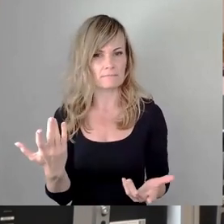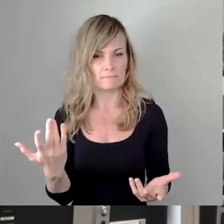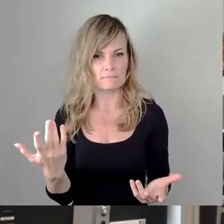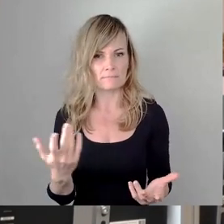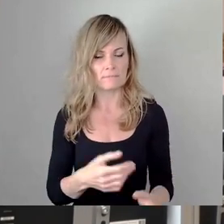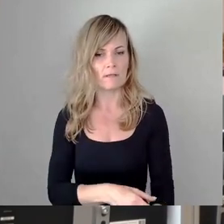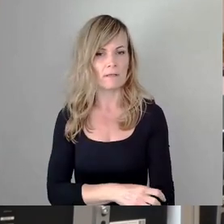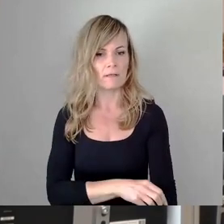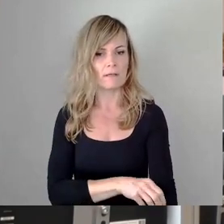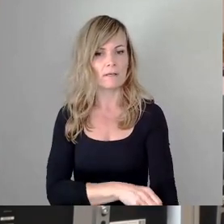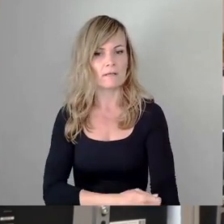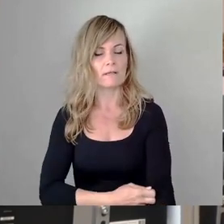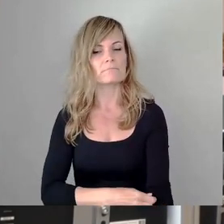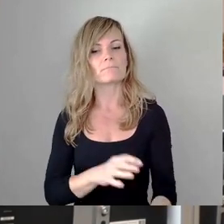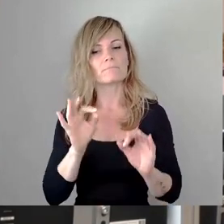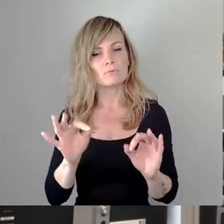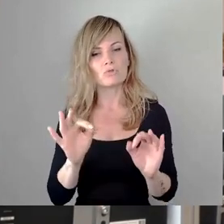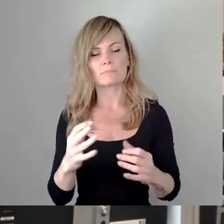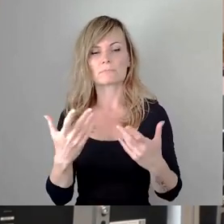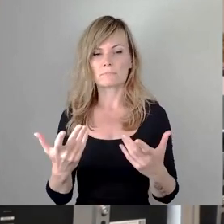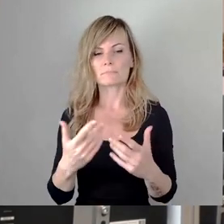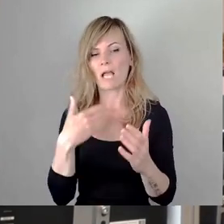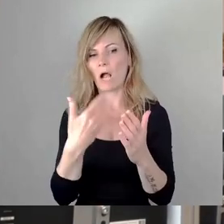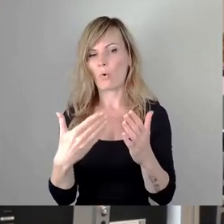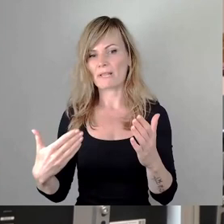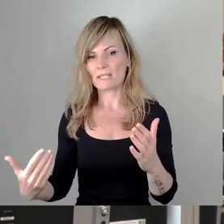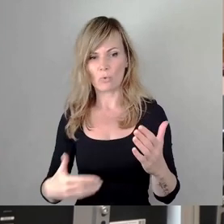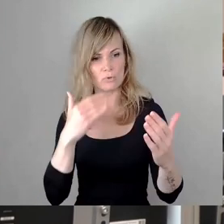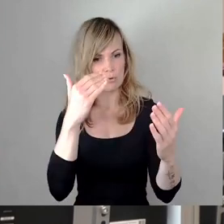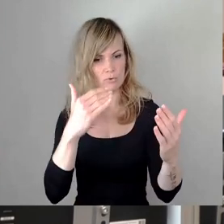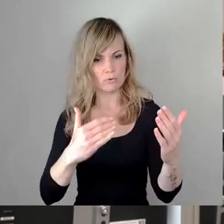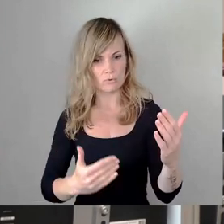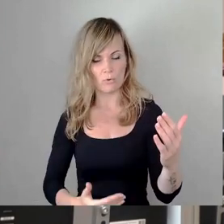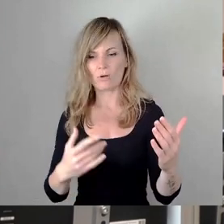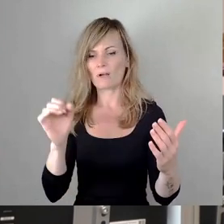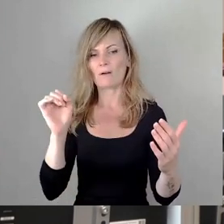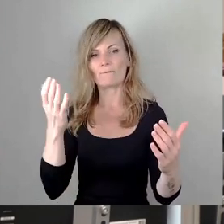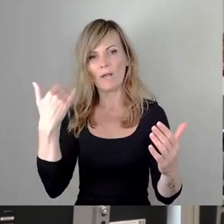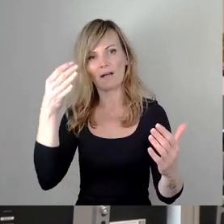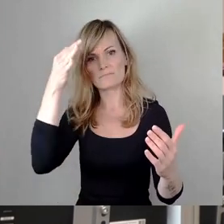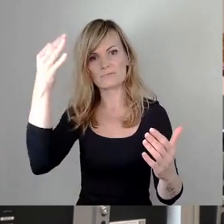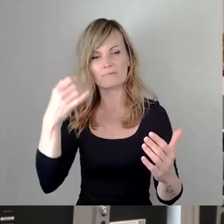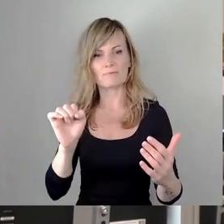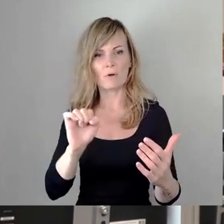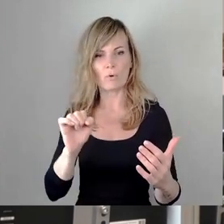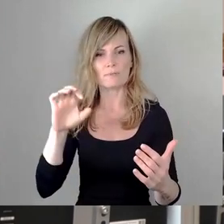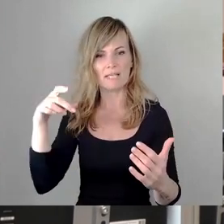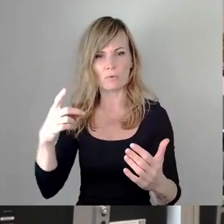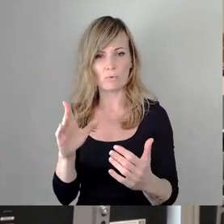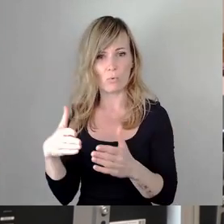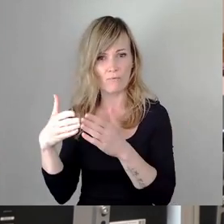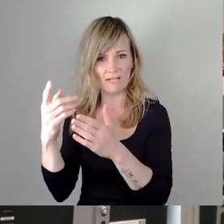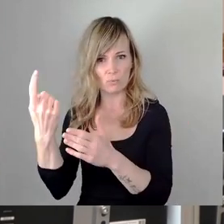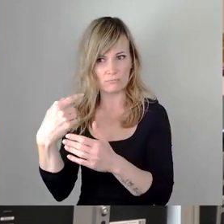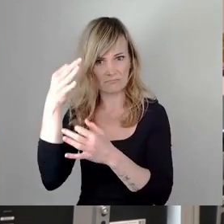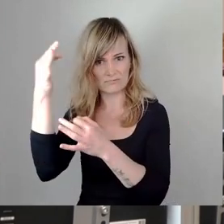gewissen Argumentationslinie den ganzen Vorgang der CDU hier begründet. Er hat im Prinzip gesagt, es handelt sich ja um eine reine Verpachtung von Flächen und nicht um